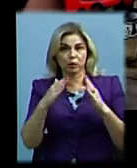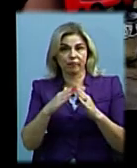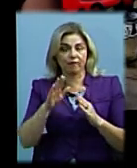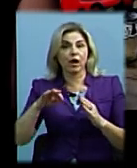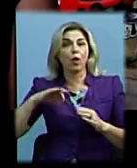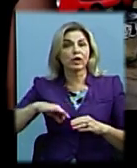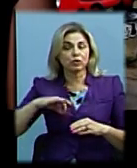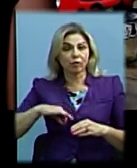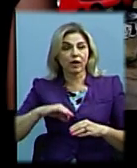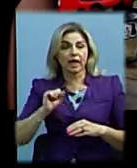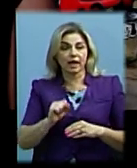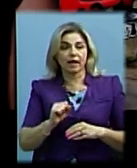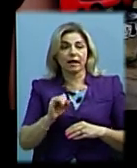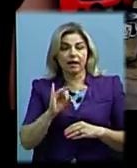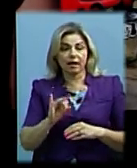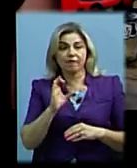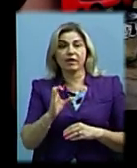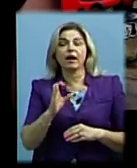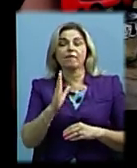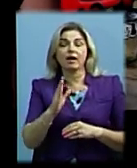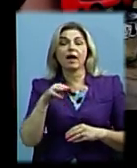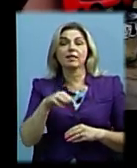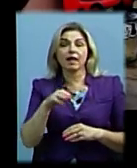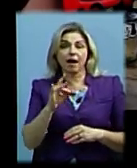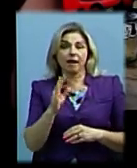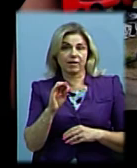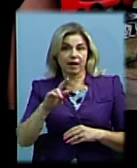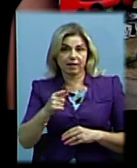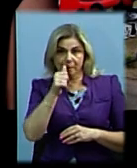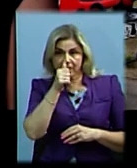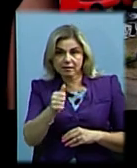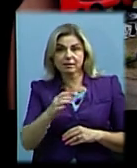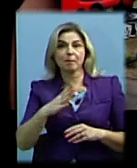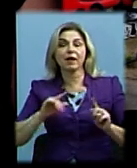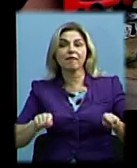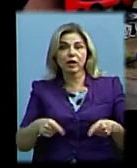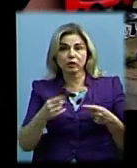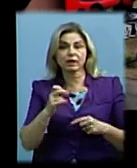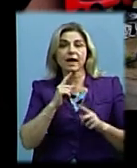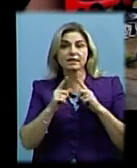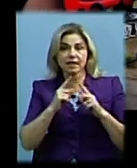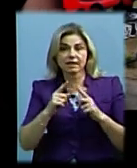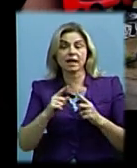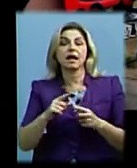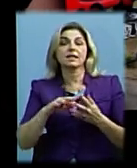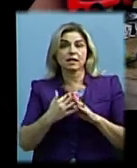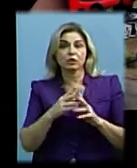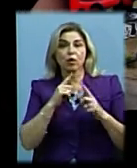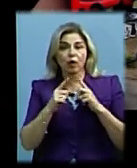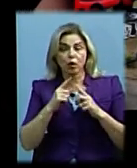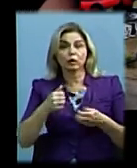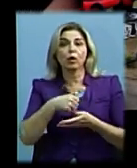І з травня місяця, у травні місяці ухвалили цього року на сесії сільської ради, ухвалили рішення, затвердили